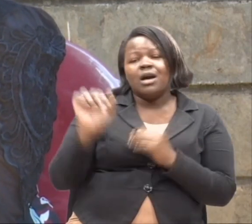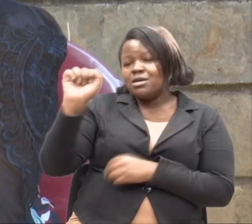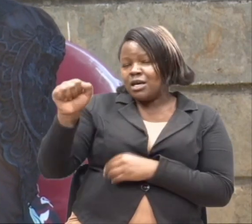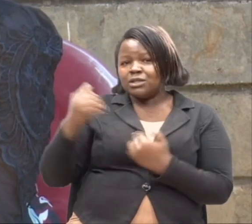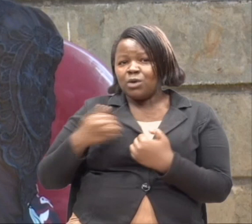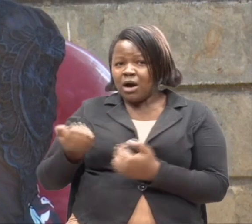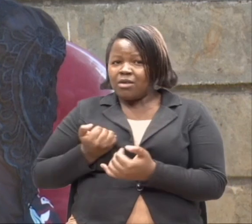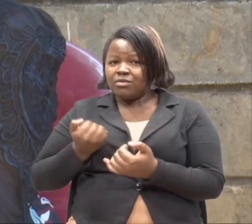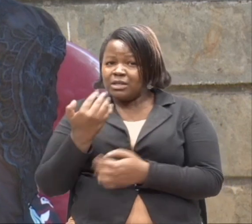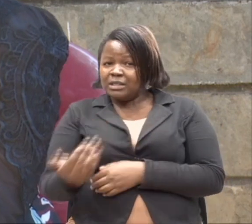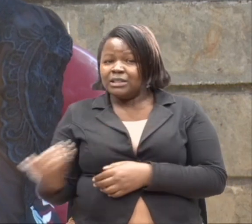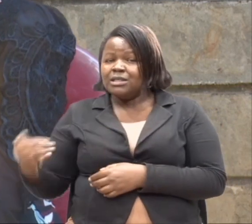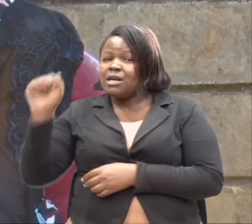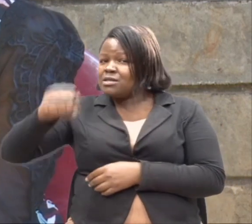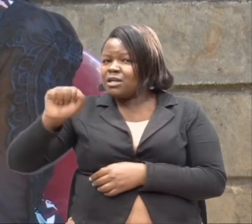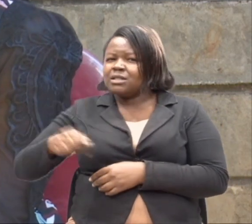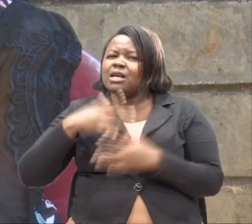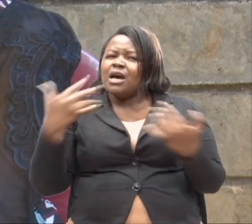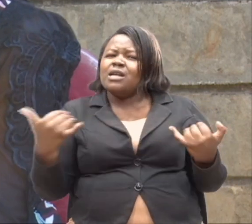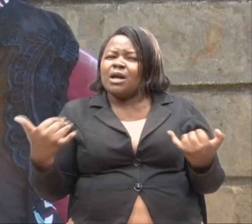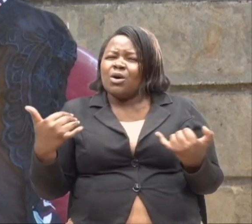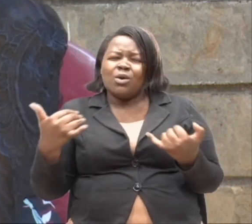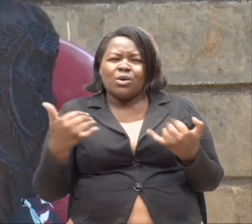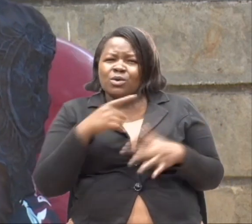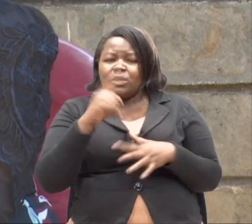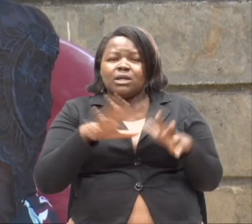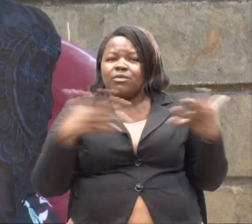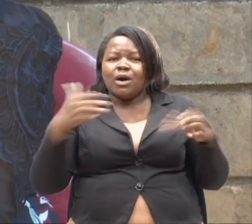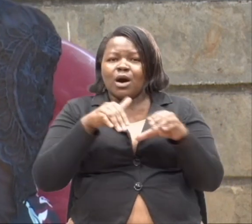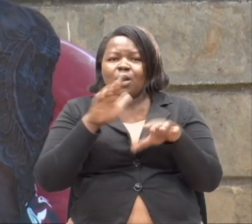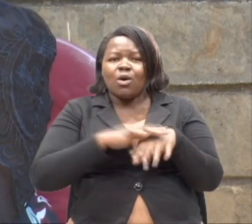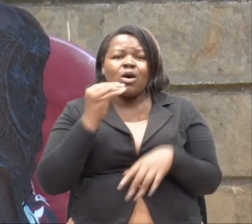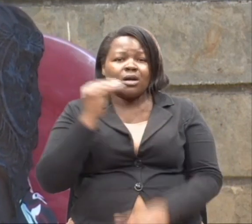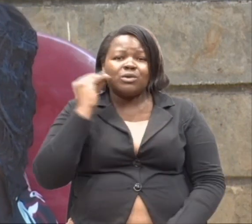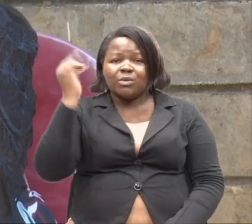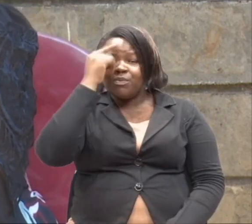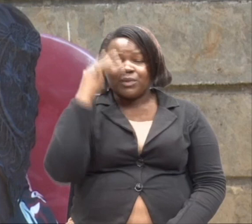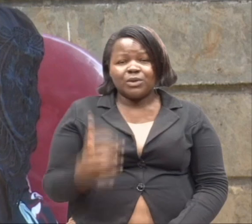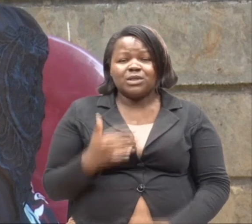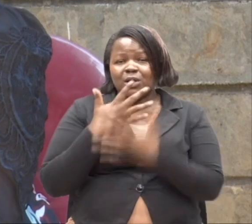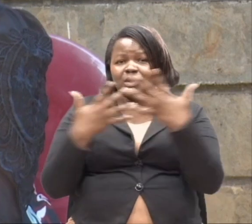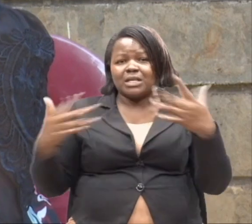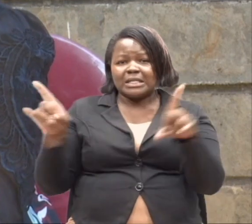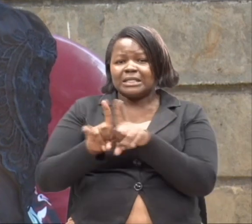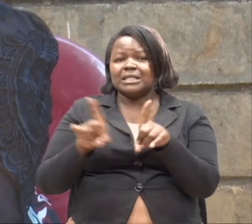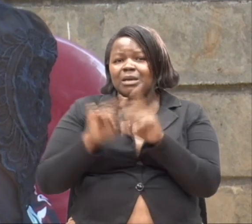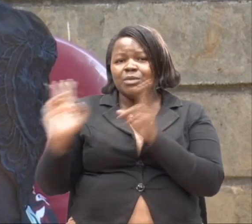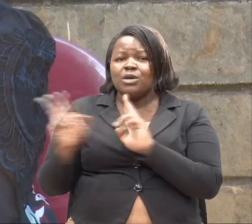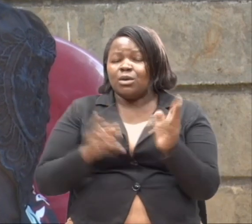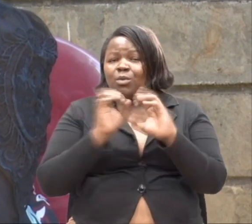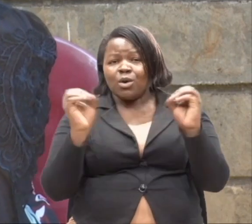Ninafamilia. Na watoto. Na watoto. Hali vipi pale nyumbani. Kwa sababu wewe. Mambu si kama vile alivyo kaida.